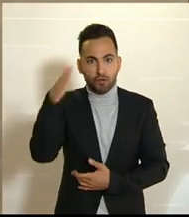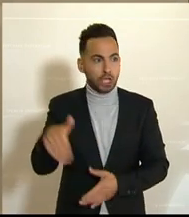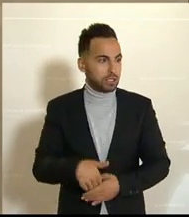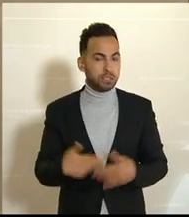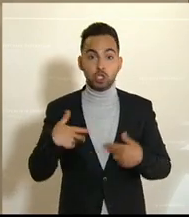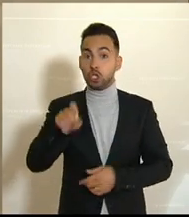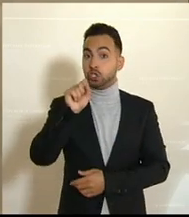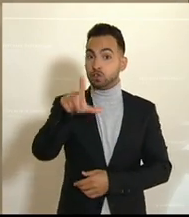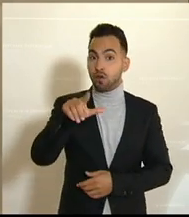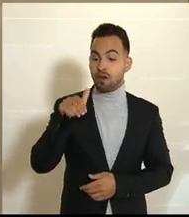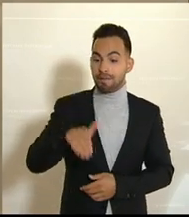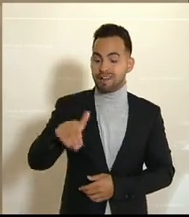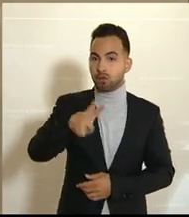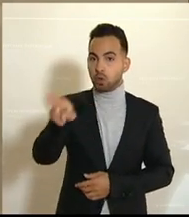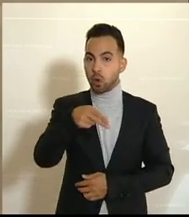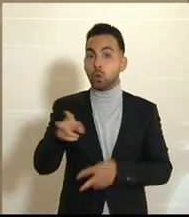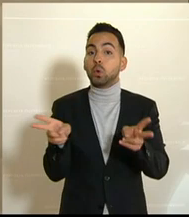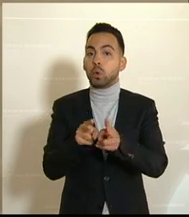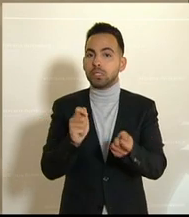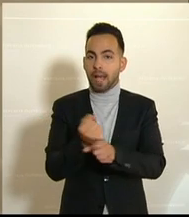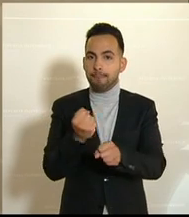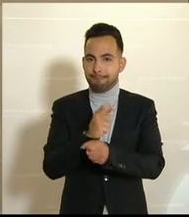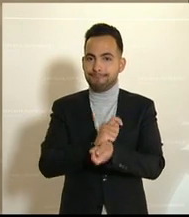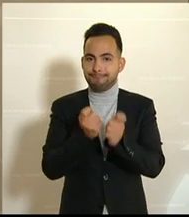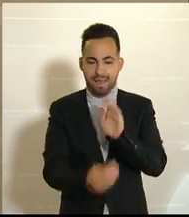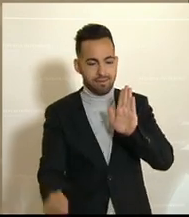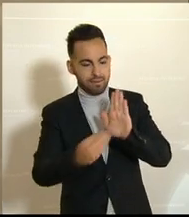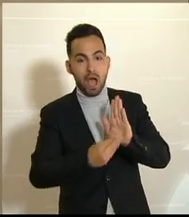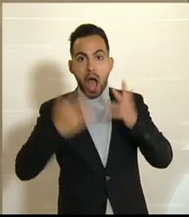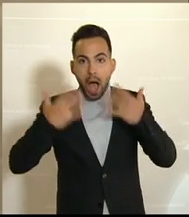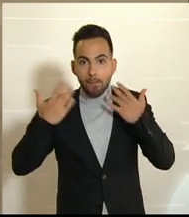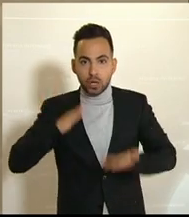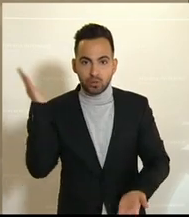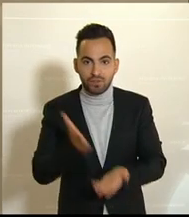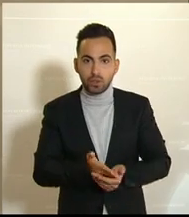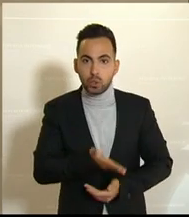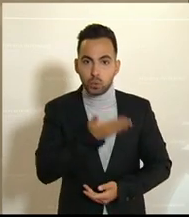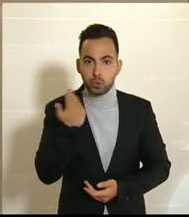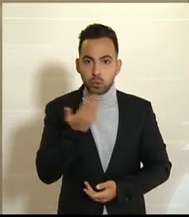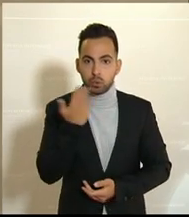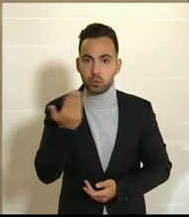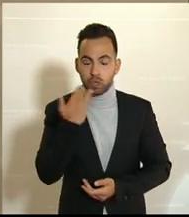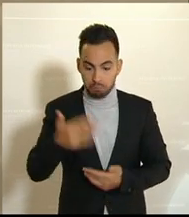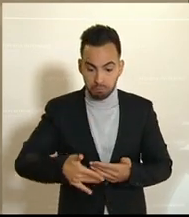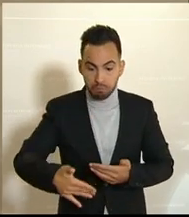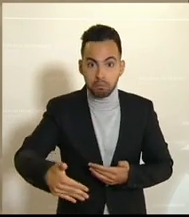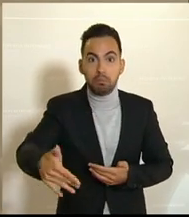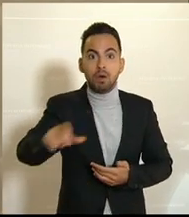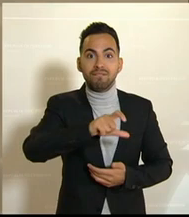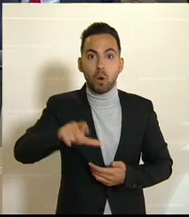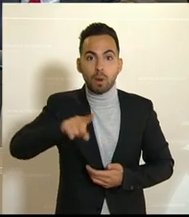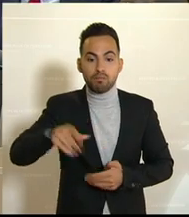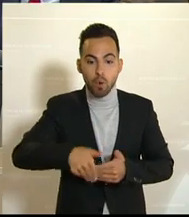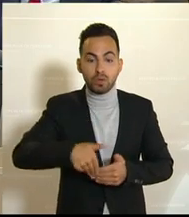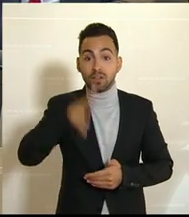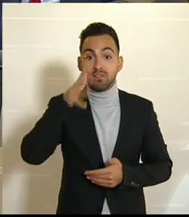Milliarden Euro für die Kurzarbeit vorgesehen. Die Abrechnung ist nicht erfolgt. Das wird erst in den kommenden Wochen und Monaten passieren.